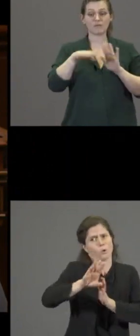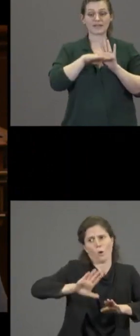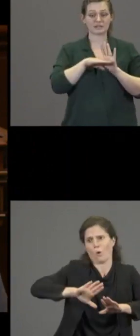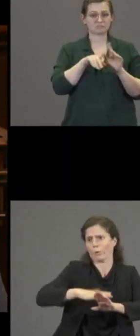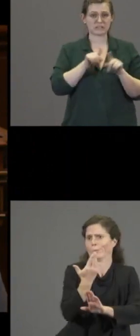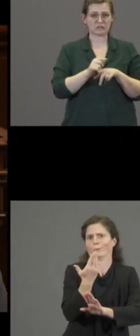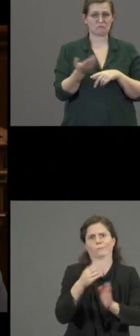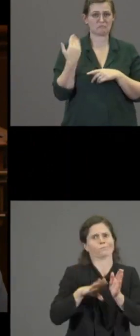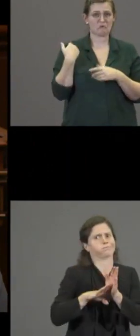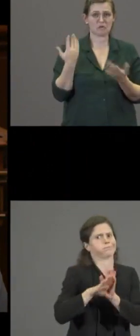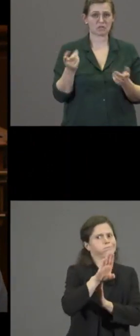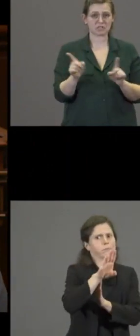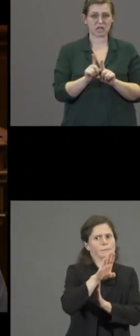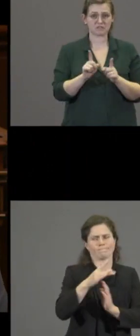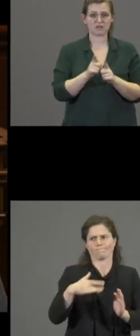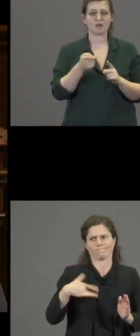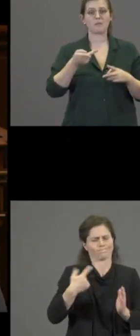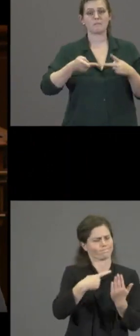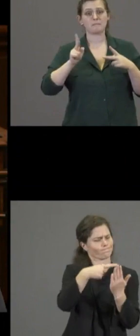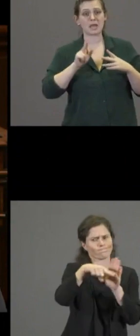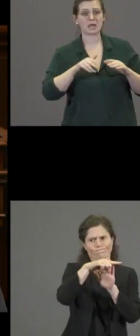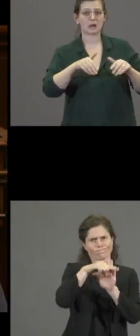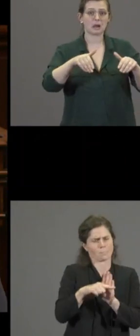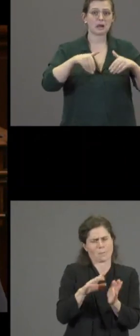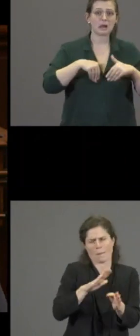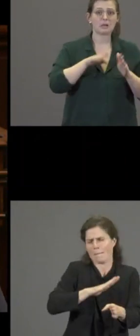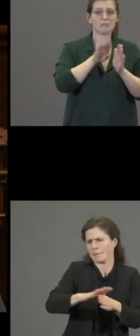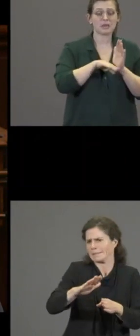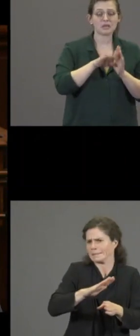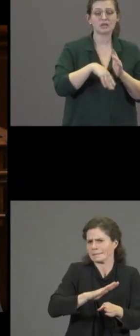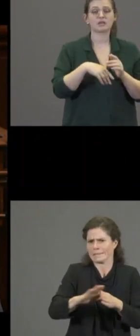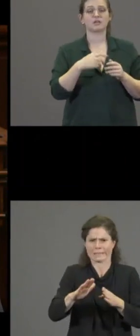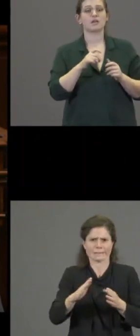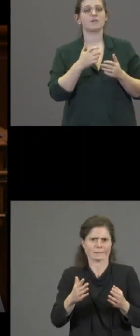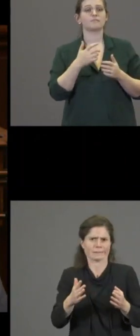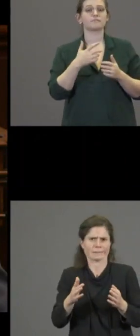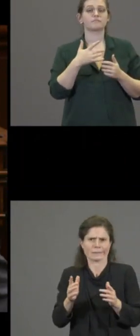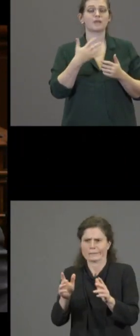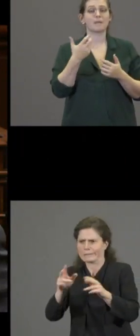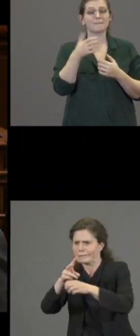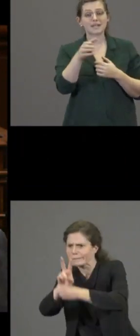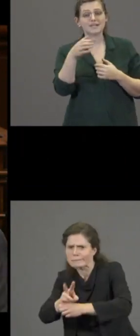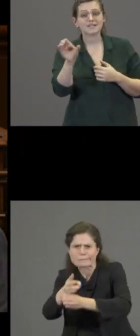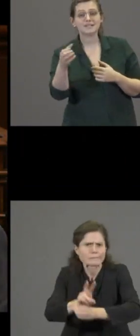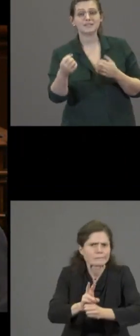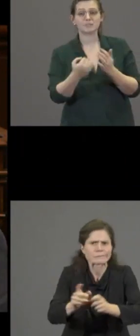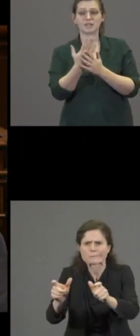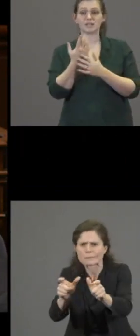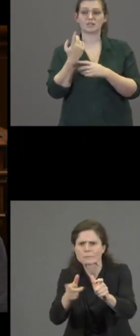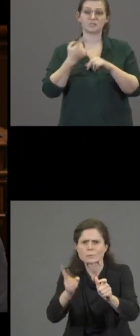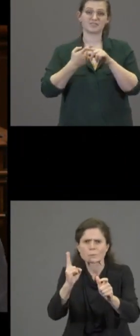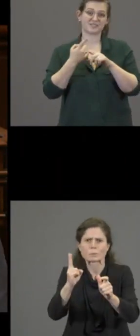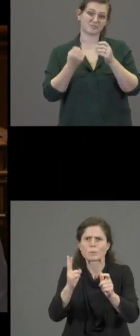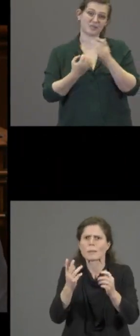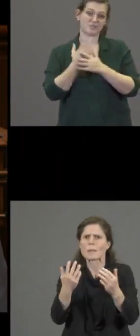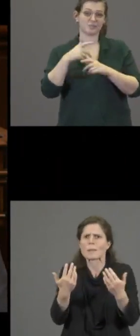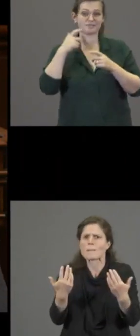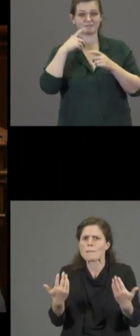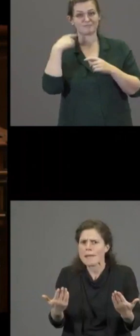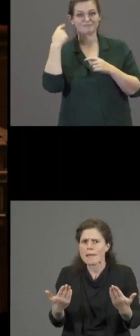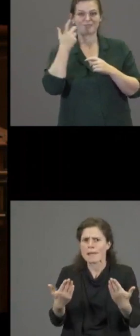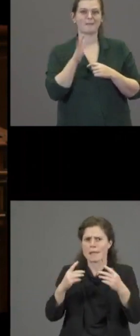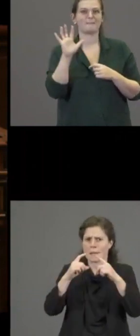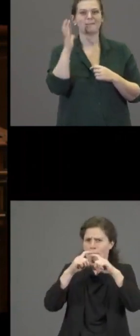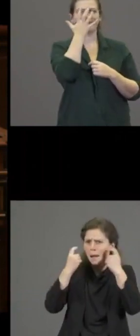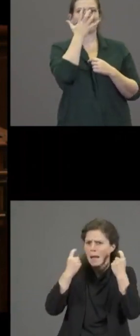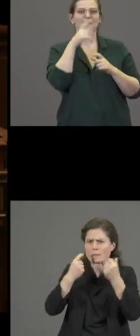Meer repressie, het plasjesprotocol en de masquerade starten opnieuw. Als onze experten van mening veranderen omdat ze